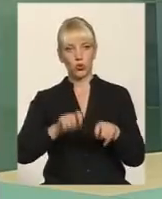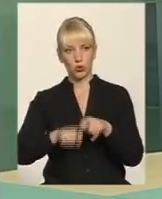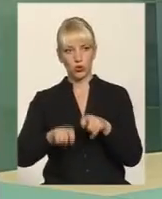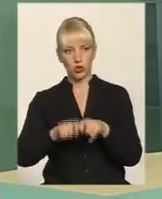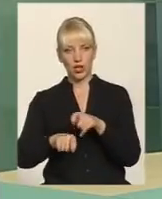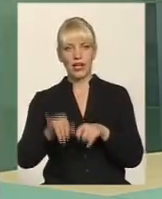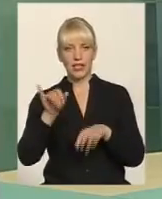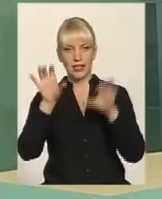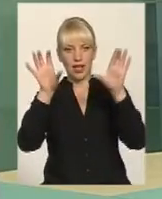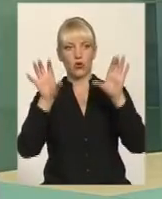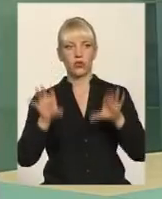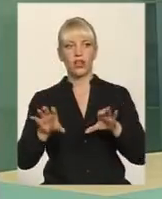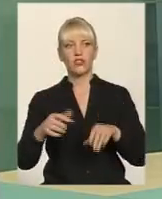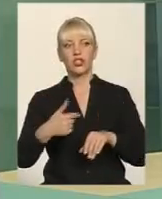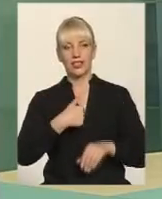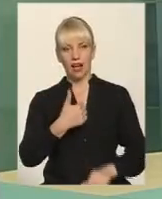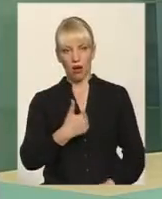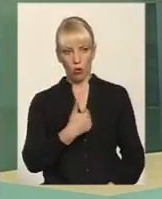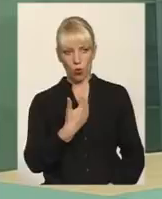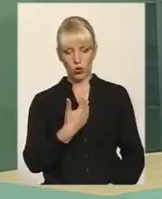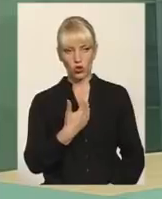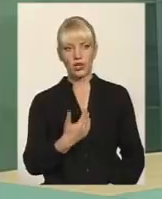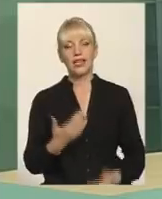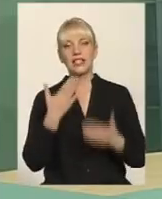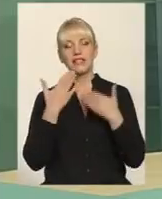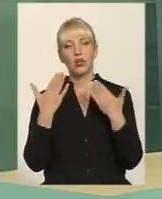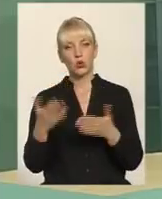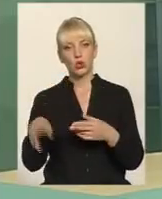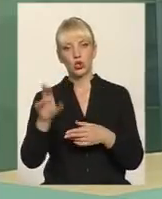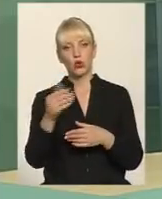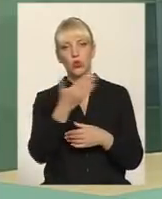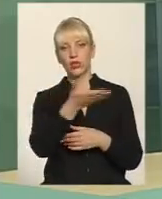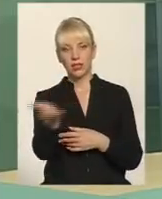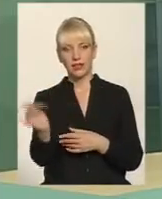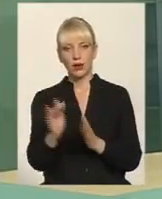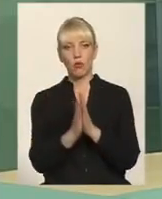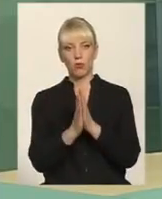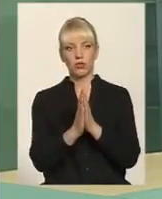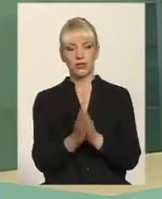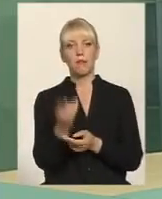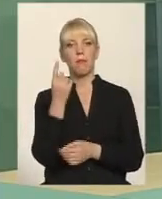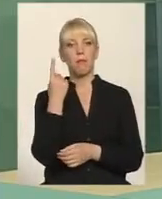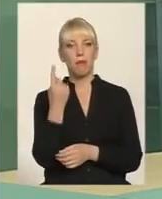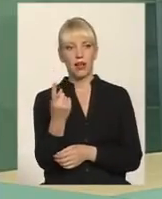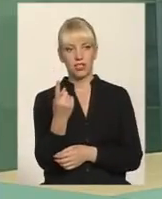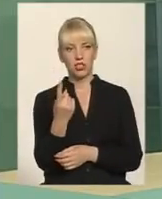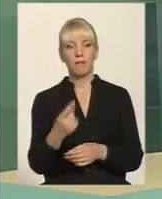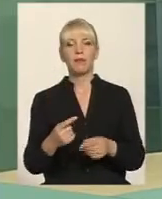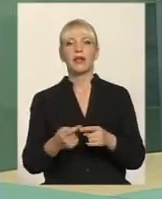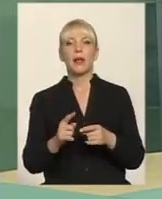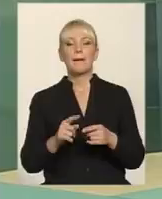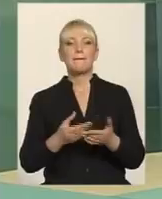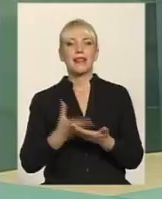контролююча і законодавча. І я хочу звернутися до них і попросити. Перше, оплата за пай